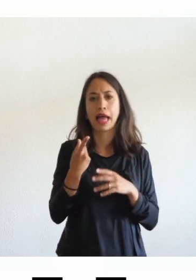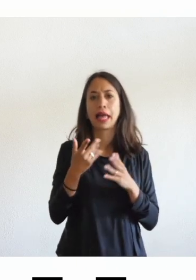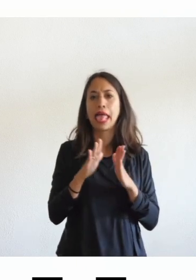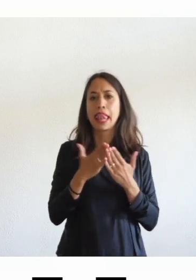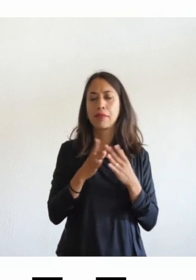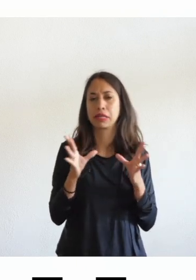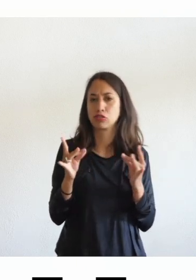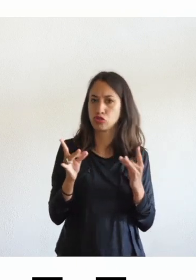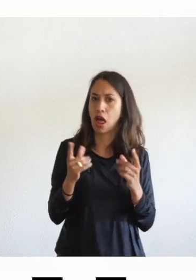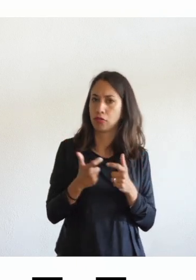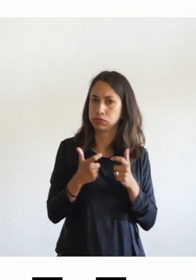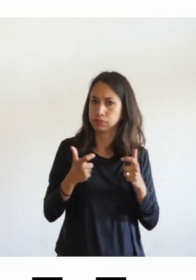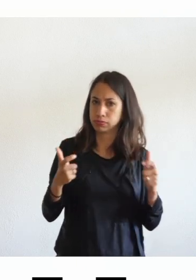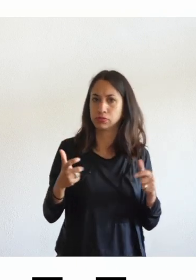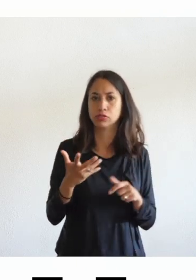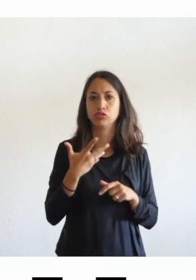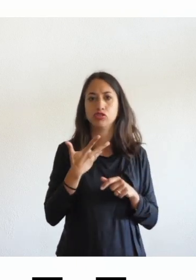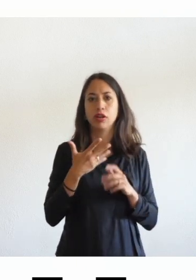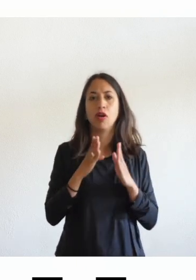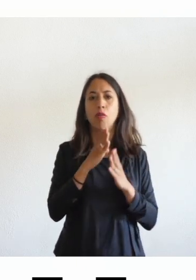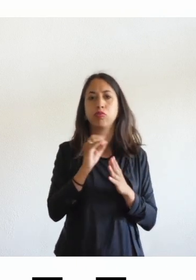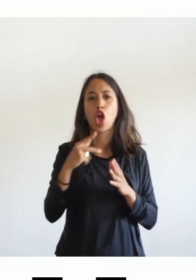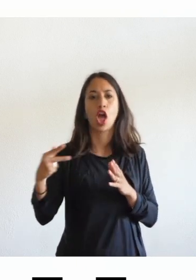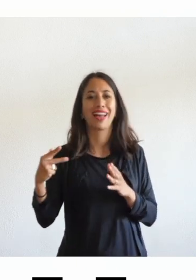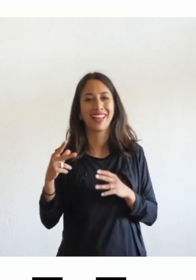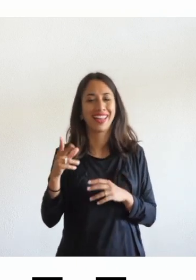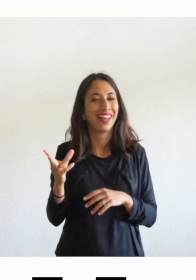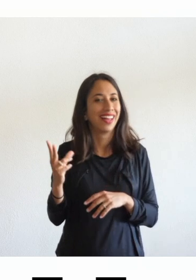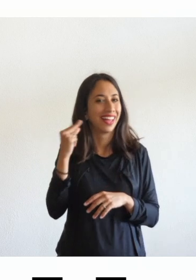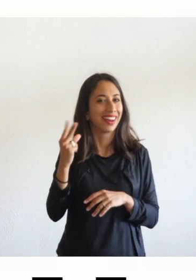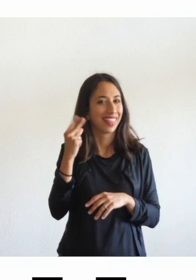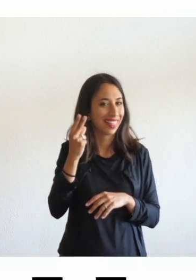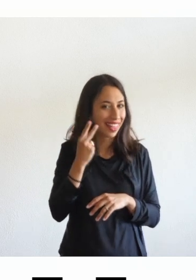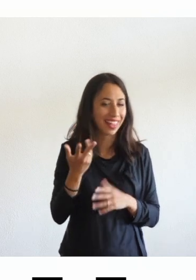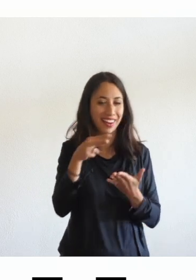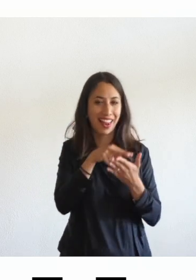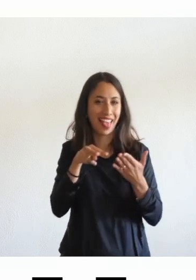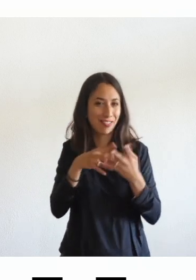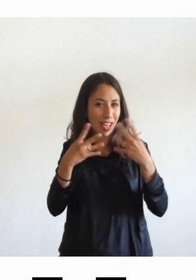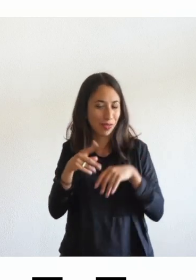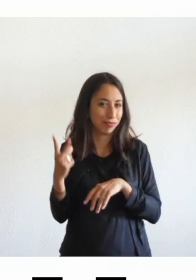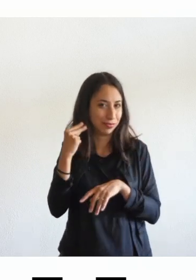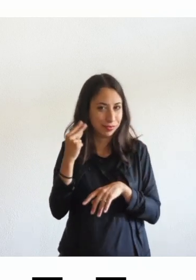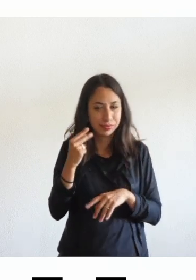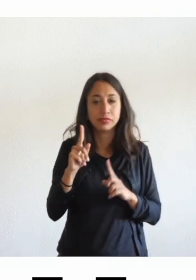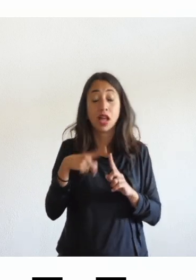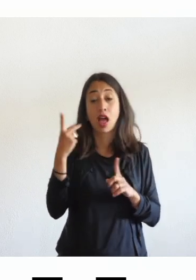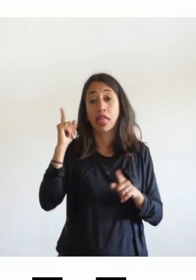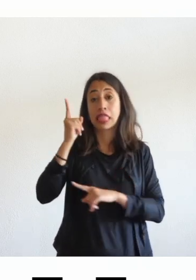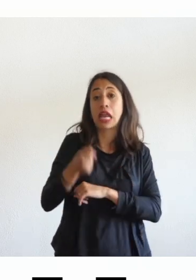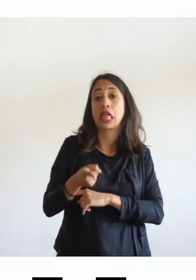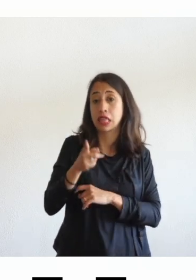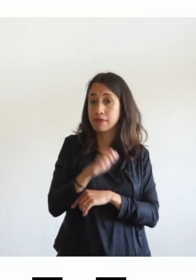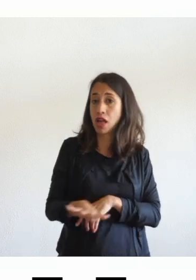digitale quindi forniscono ebook reader e tra l'altro poi la direttiva europea sull